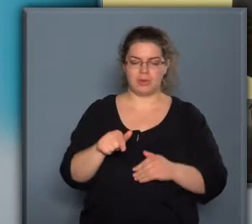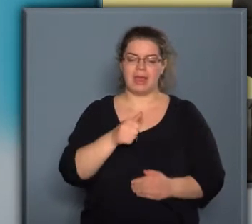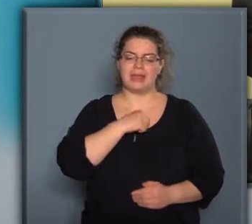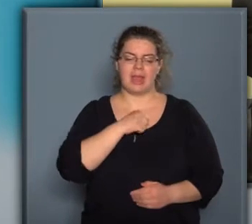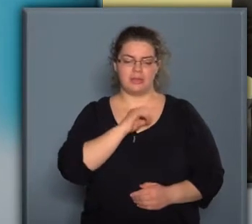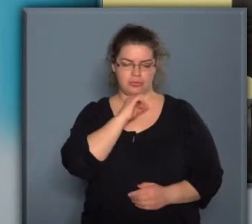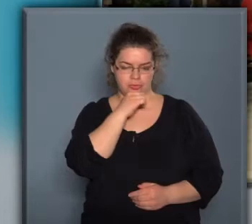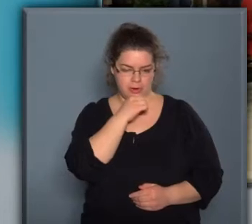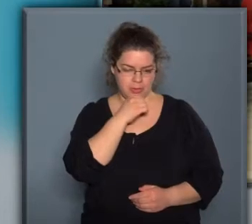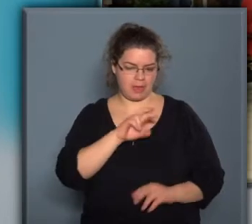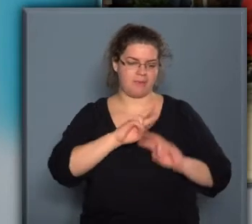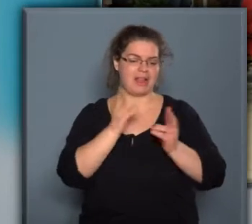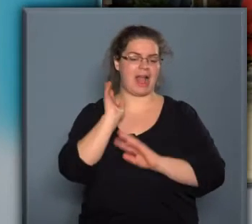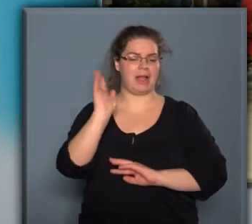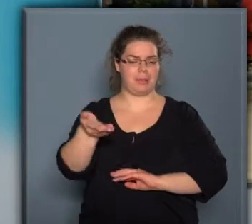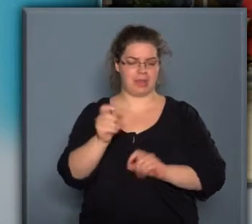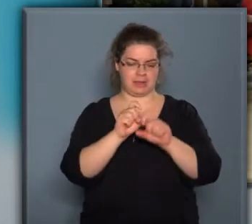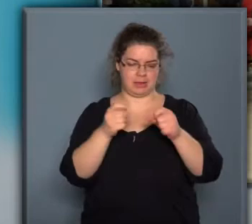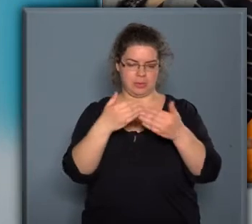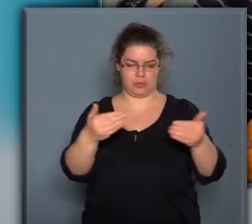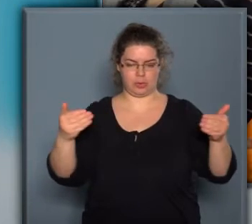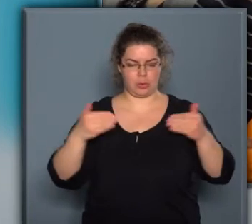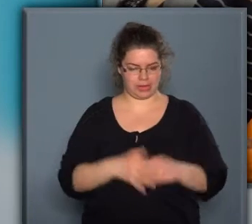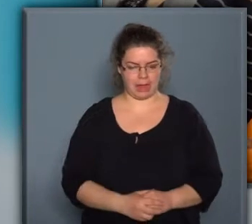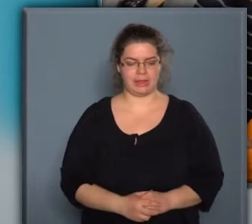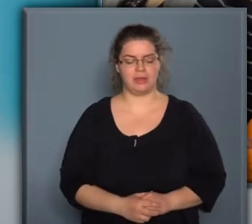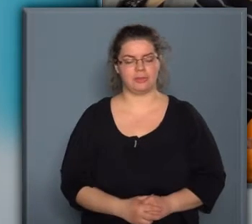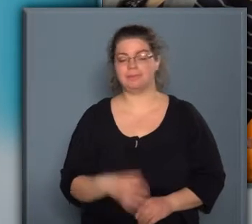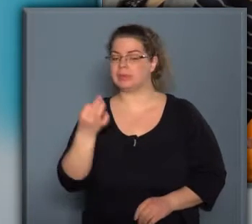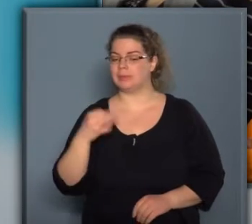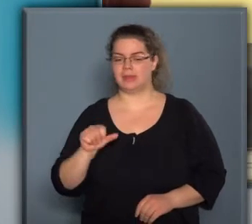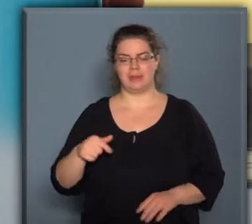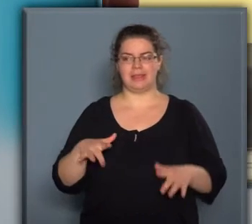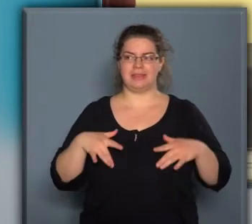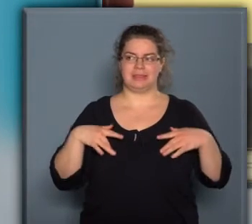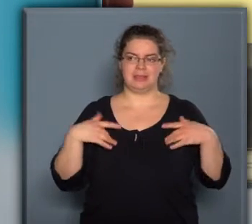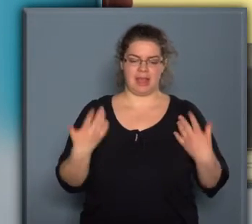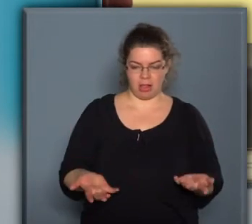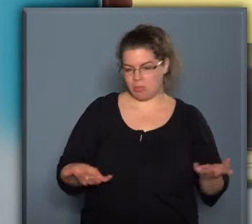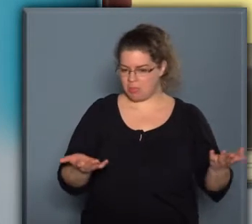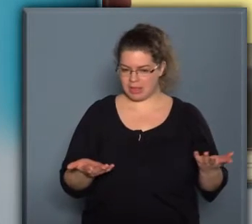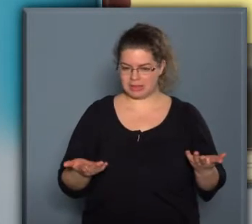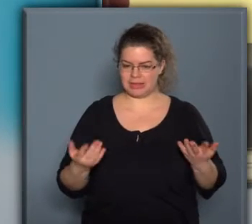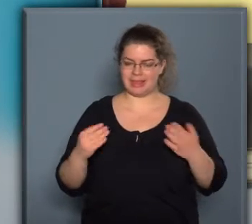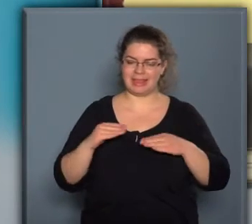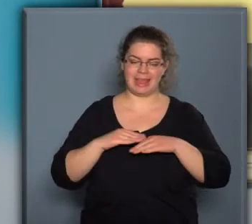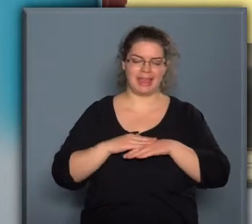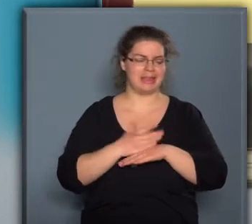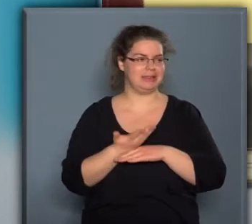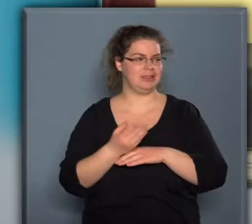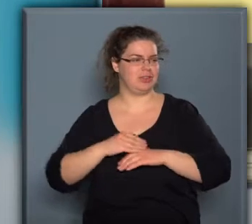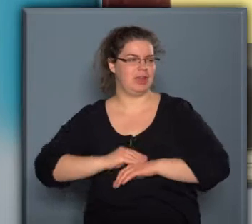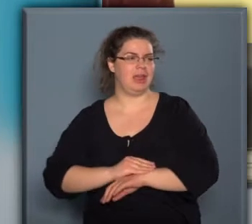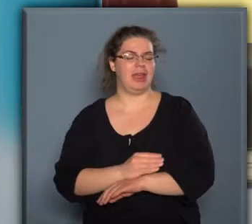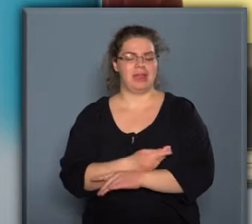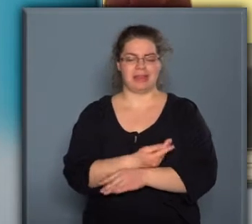Világámegyek című fotókiállítását. A pillanat az egy élmény, az egy érintés, egy